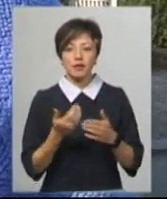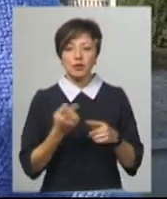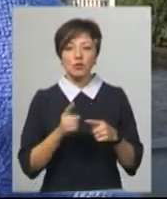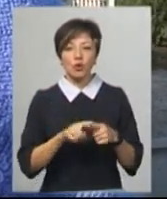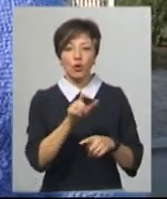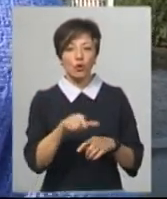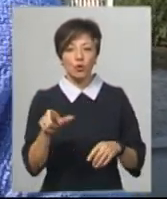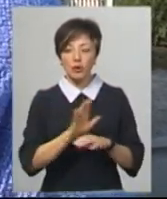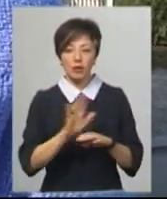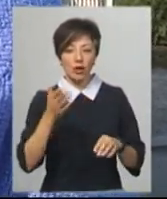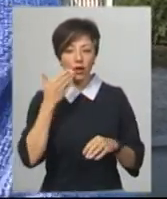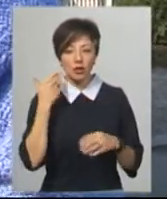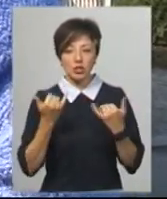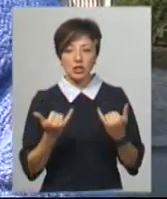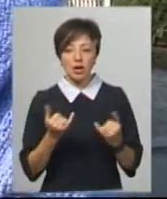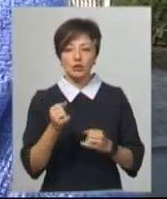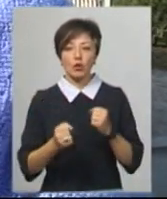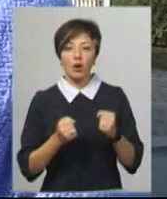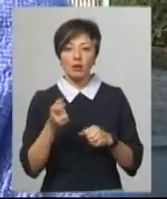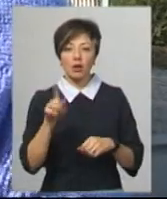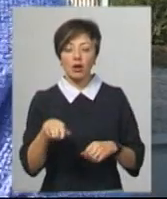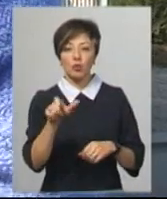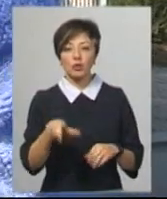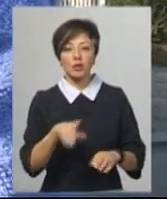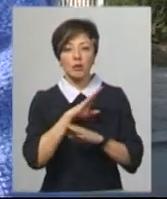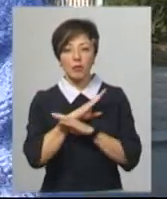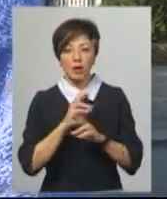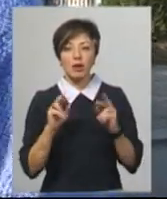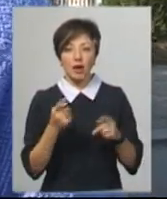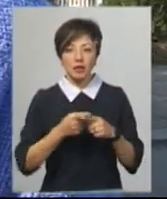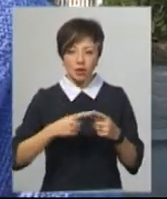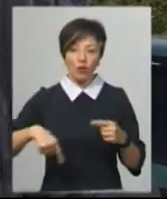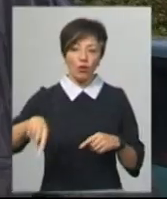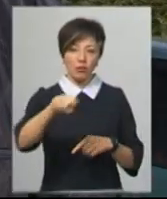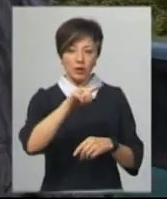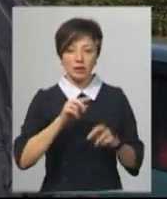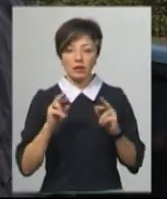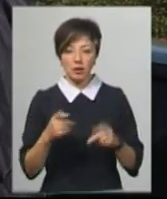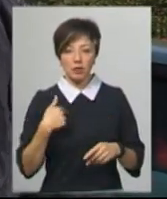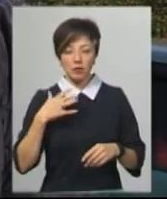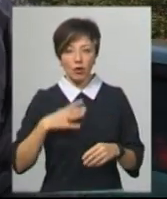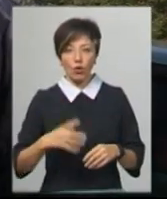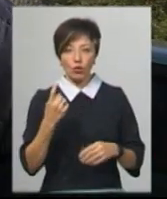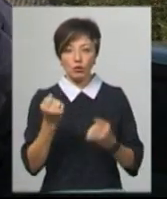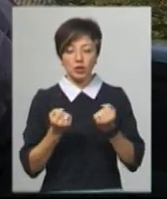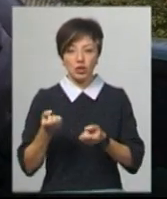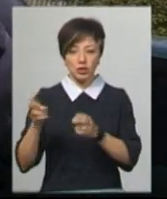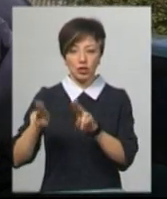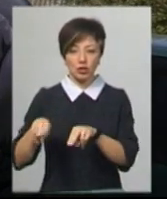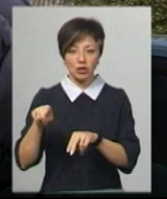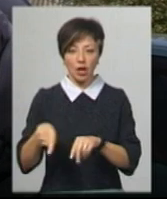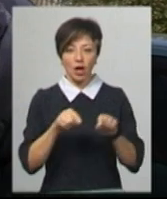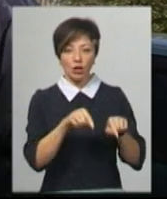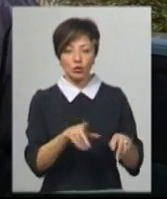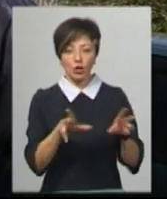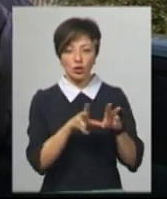вже ж не легше. Ось зараз добратися. От навіть людина померла. Чи як, от зараз об'їдь тодію. Мені приходиться одну машину кинути там, а тут з